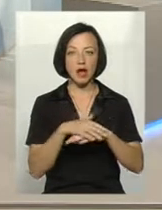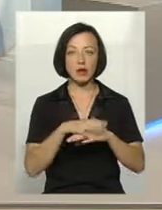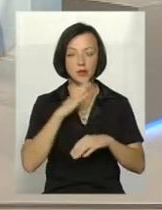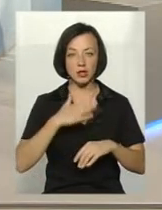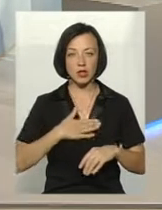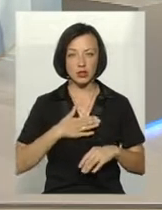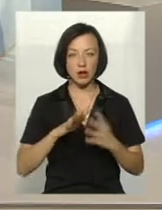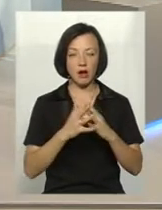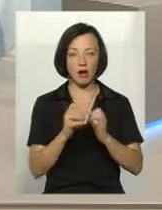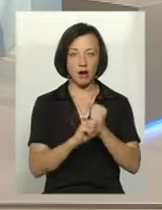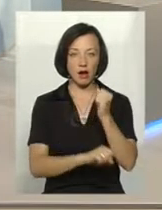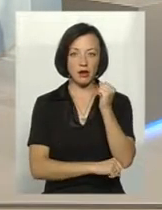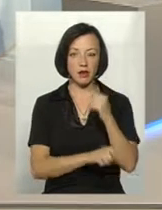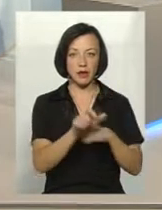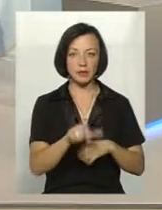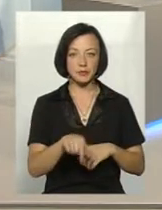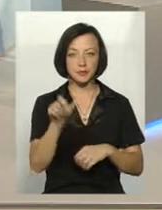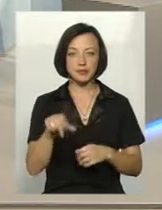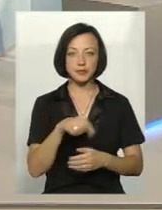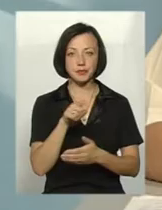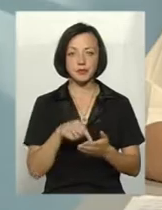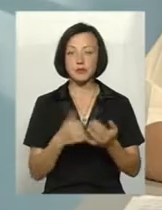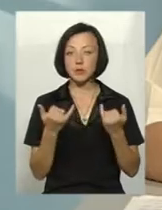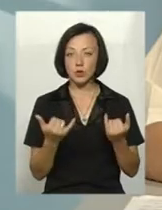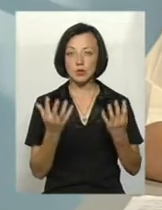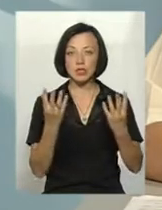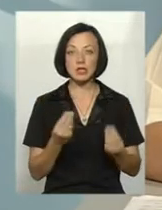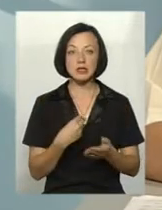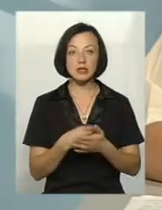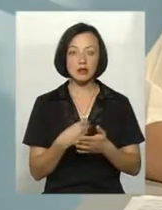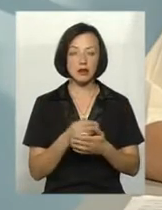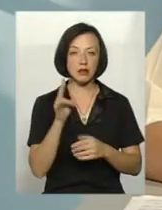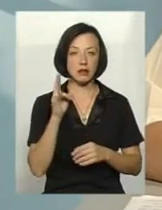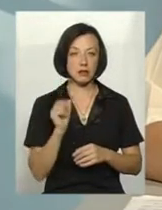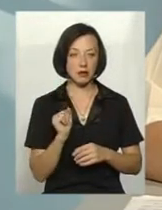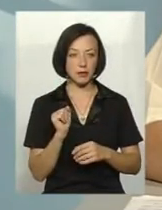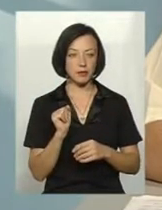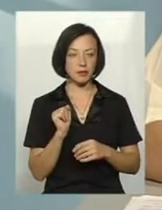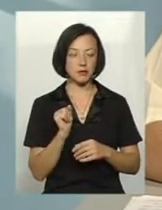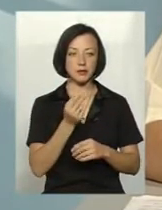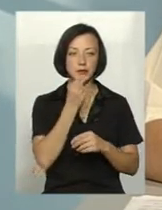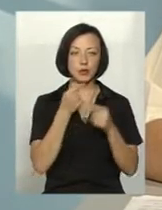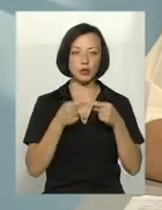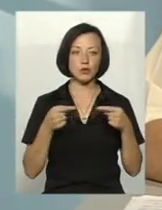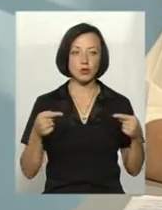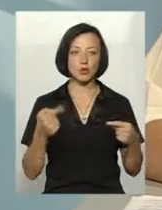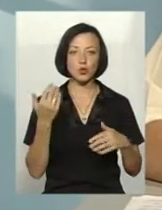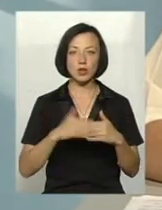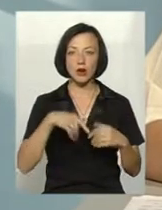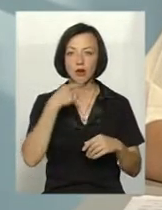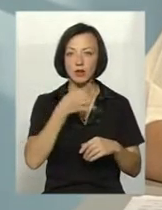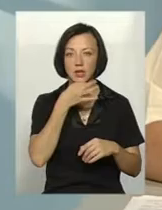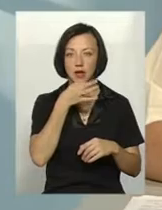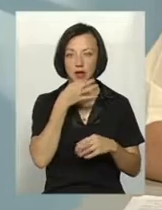наших виробів? На свій день ціна, яка складається на ринку на продукцію, яку ми вже говорили на ранній